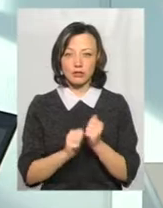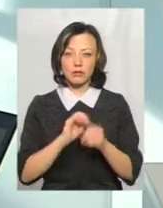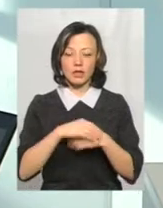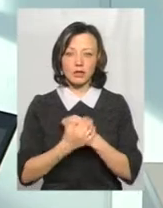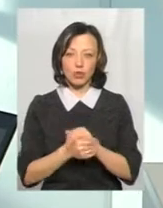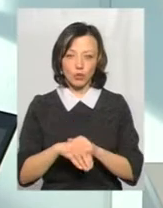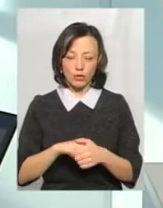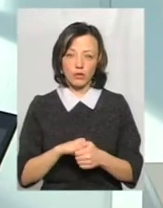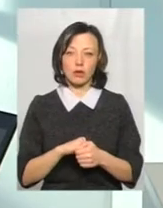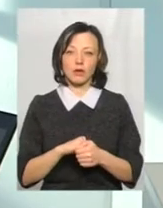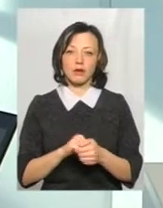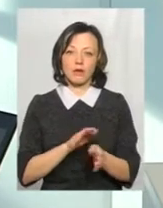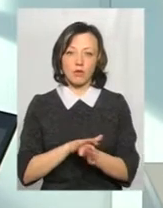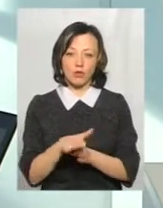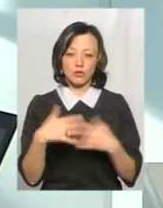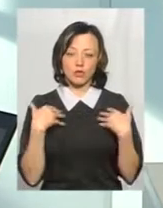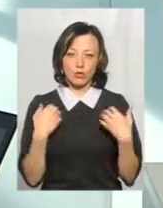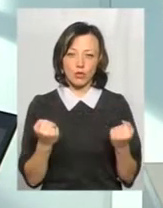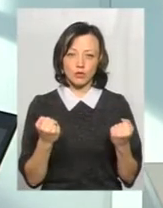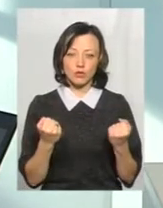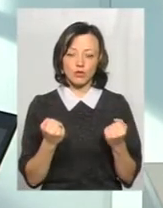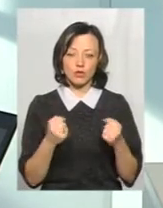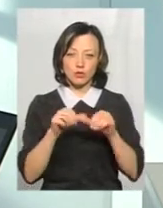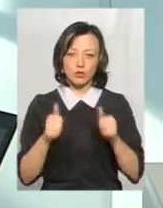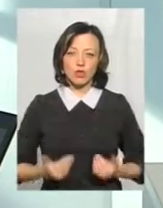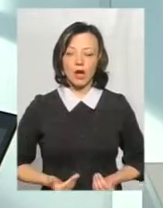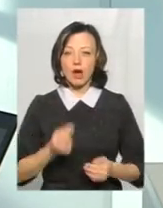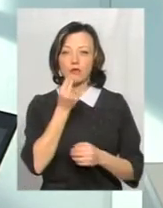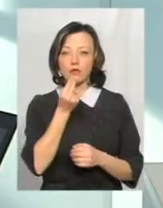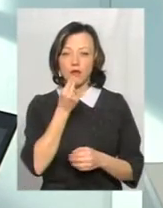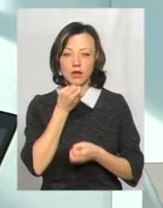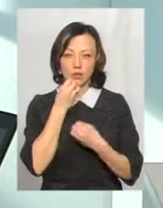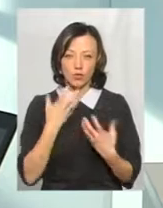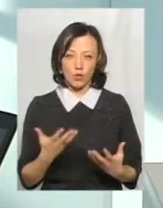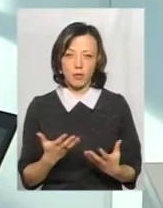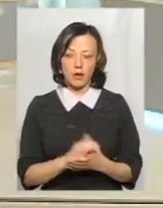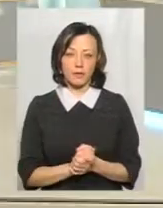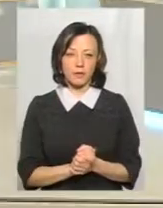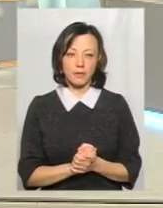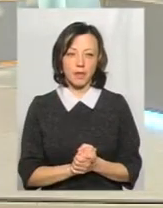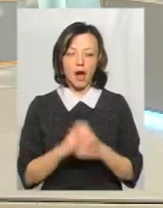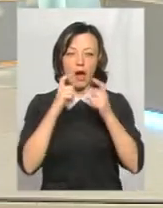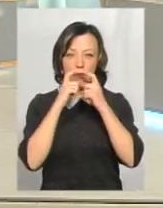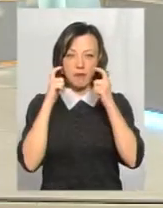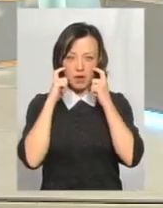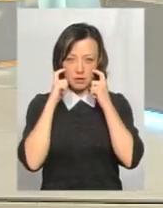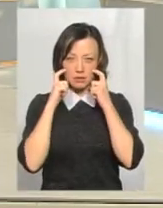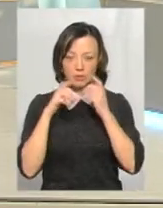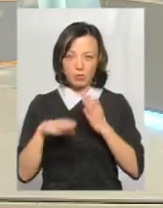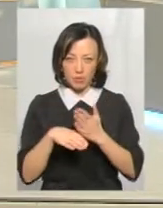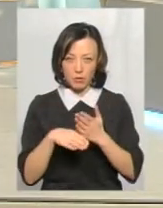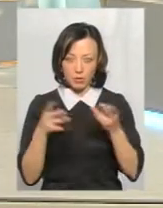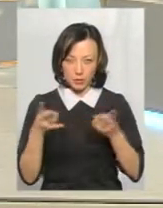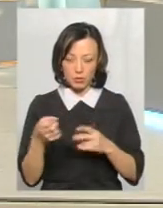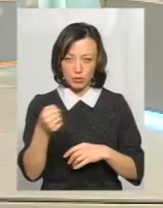руки, дотриматися здорового способу життя, харчуватися добре. Скажіть, а маски в цьому випадку помагають в